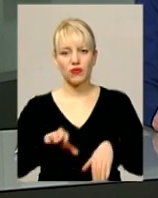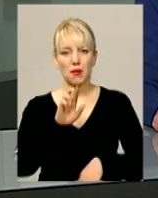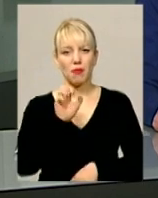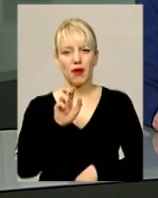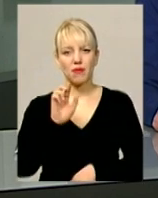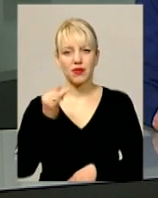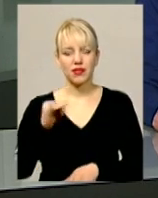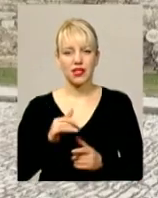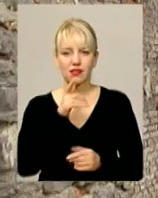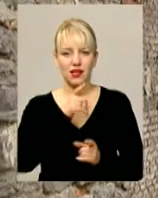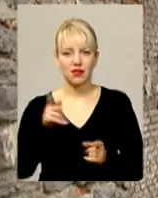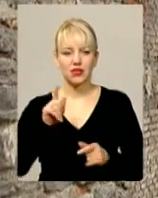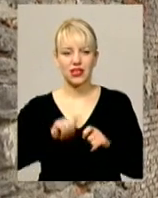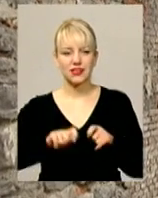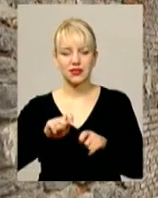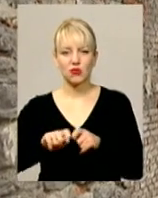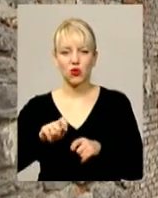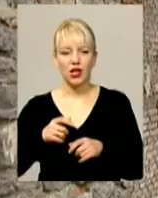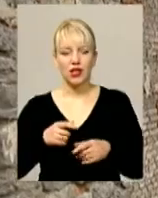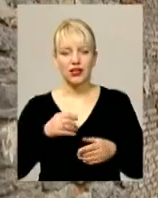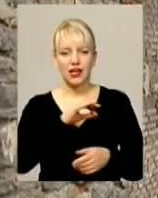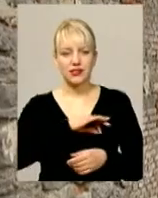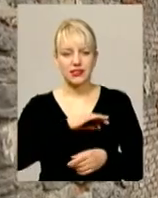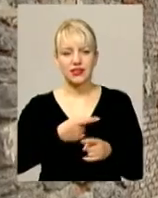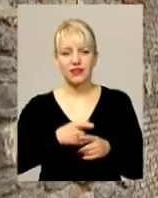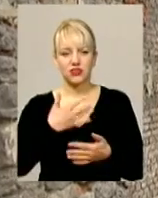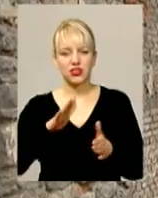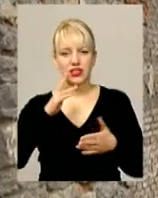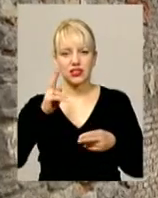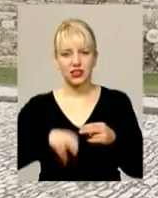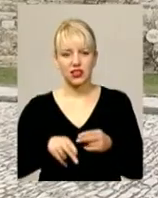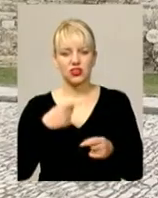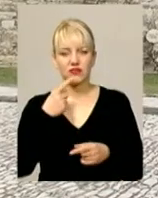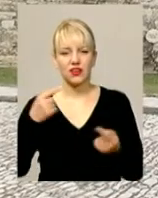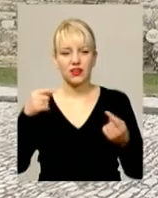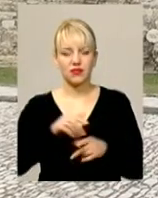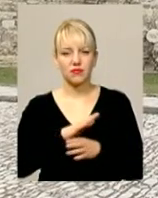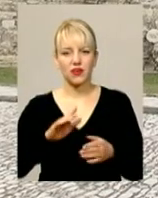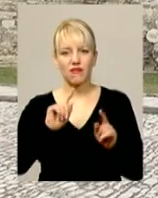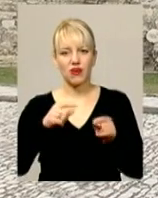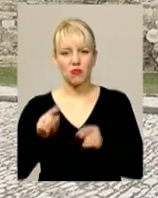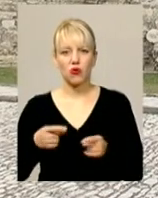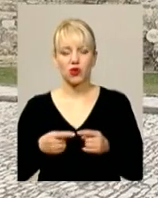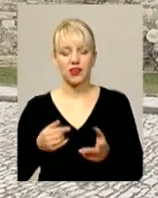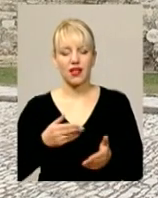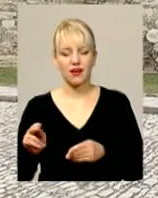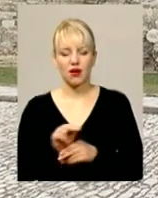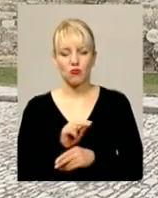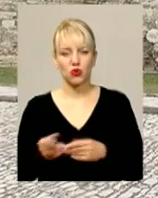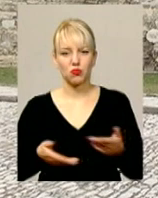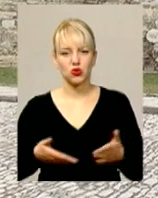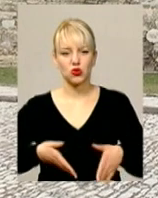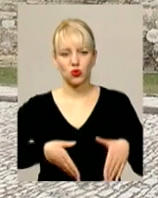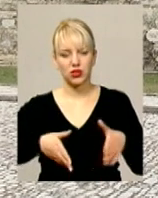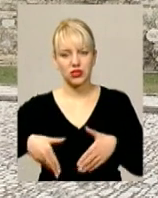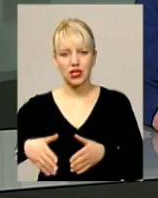Термін експлуатації тротуарів вийшов. Вони не відповідають сучасним вимогам, каже посадовець. На ремонт пішохідних зон чиновники просили у